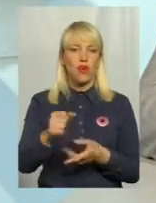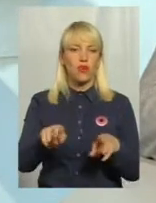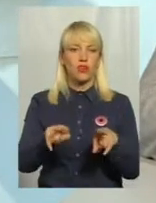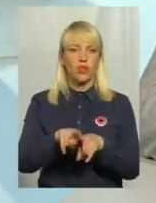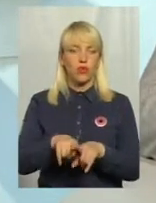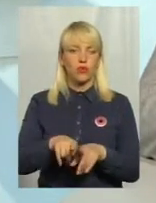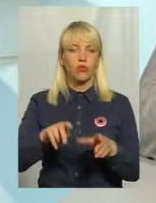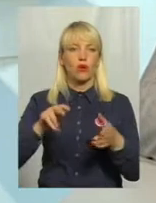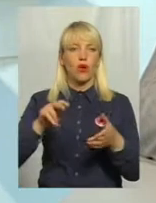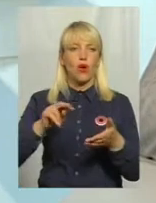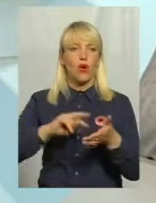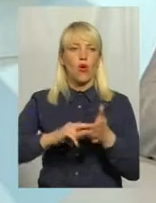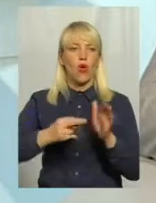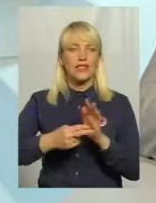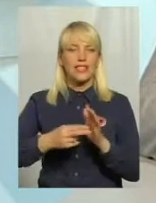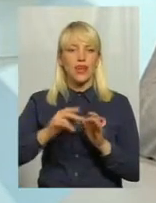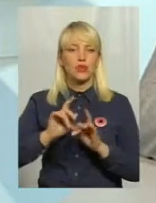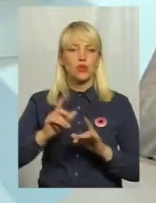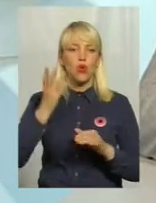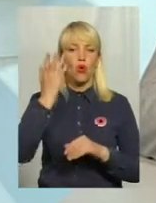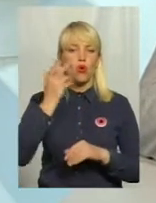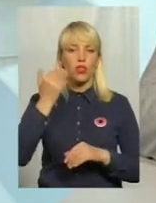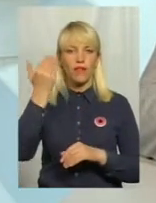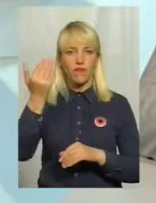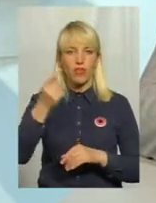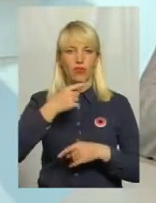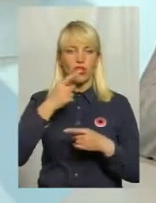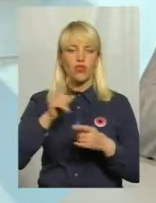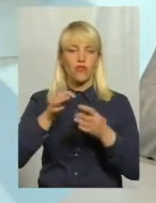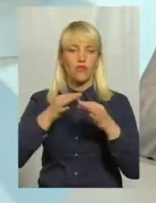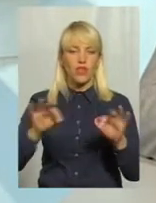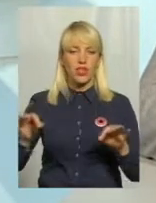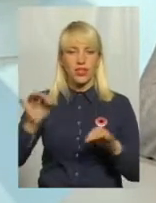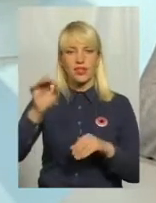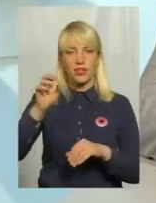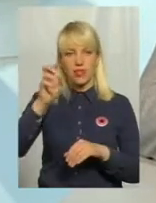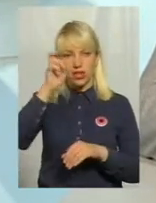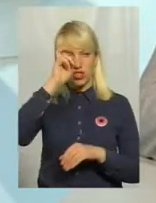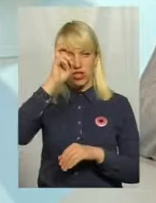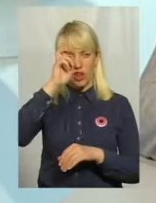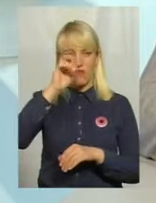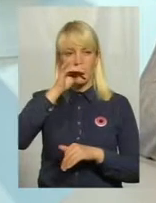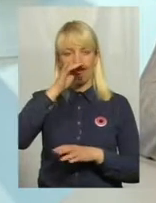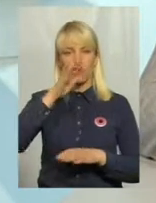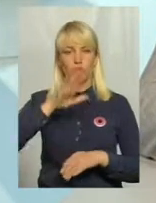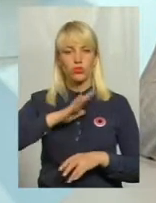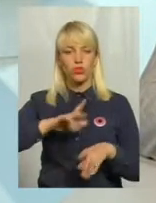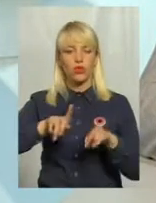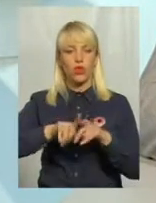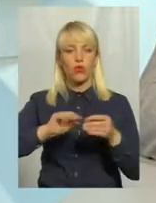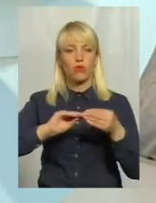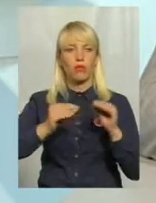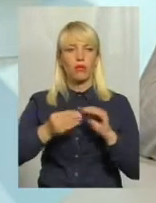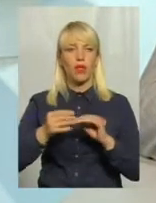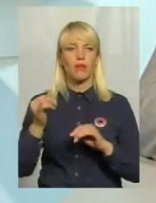концепцію, коли він стверджує, що в вільній демократичній державі не може бути такої проблеми